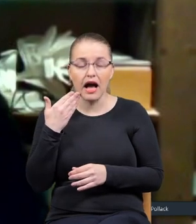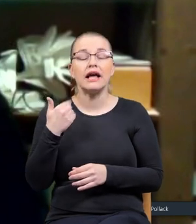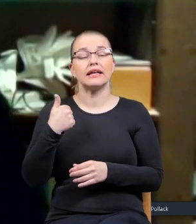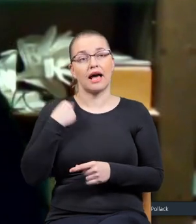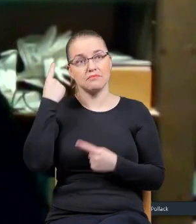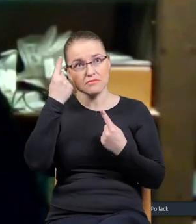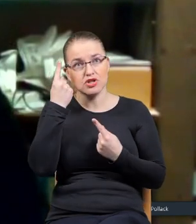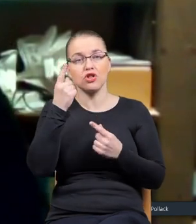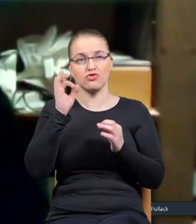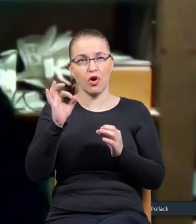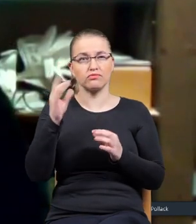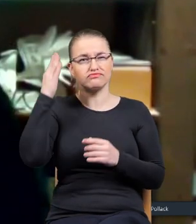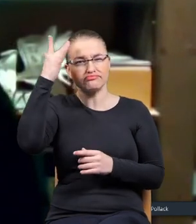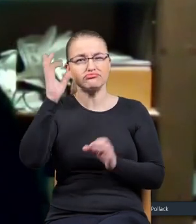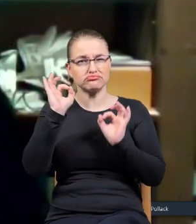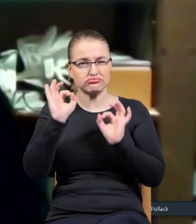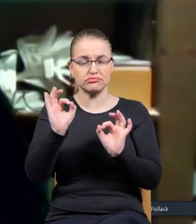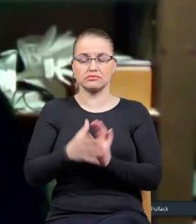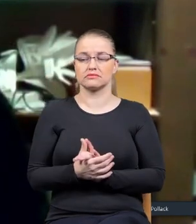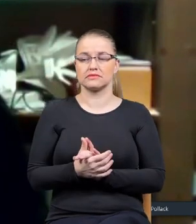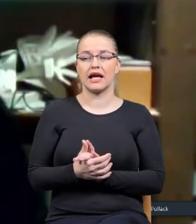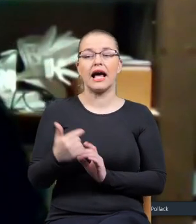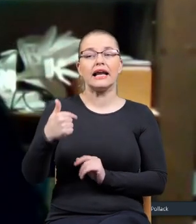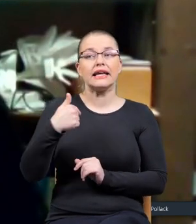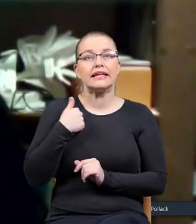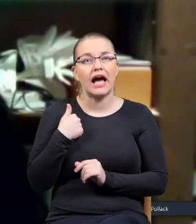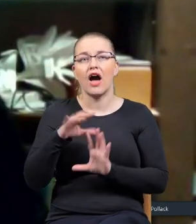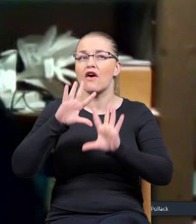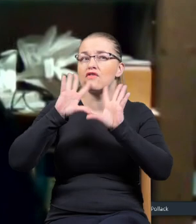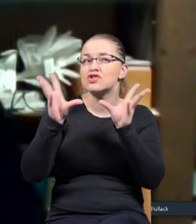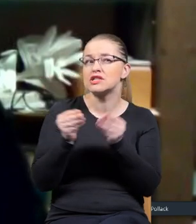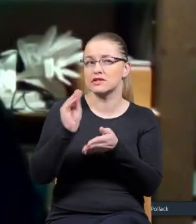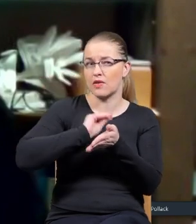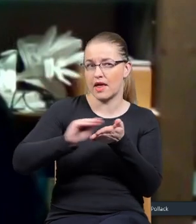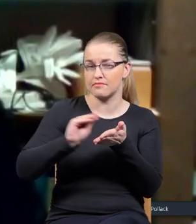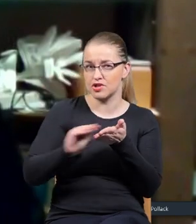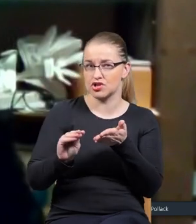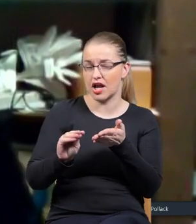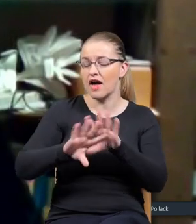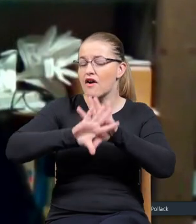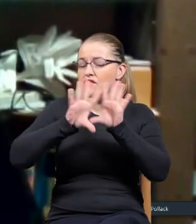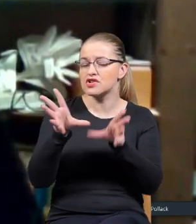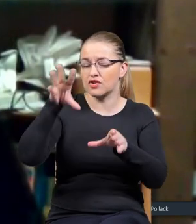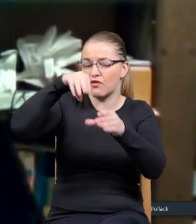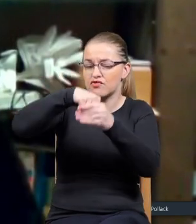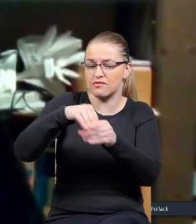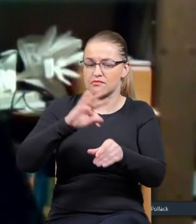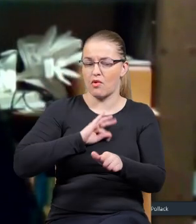Ale ja spróbuję jednak to wszystko, co tam napiszę, wszystko, co tam jest w tych książkach,